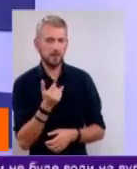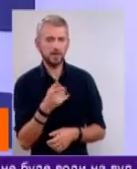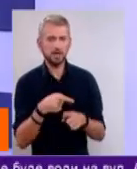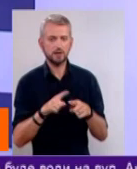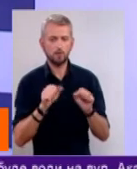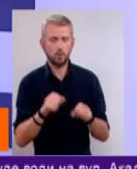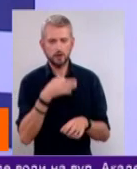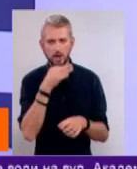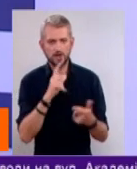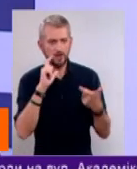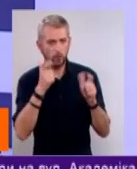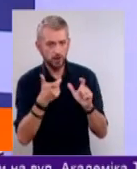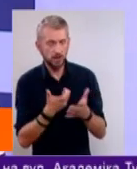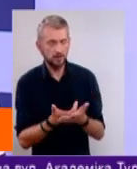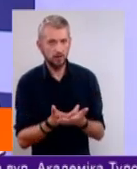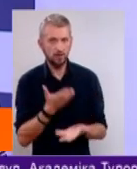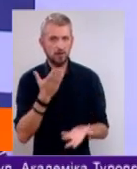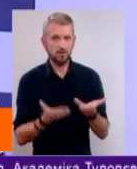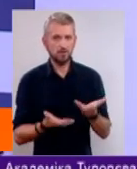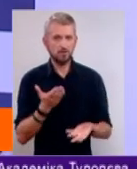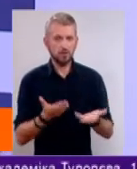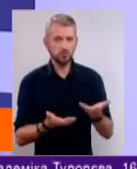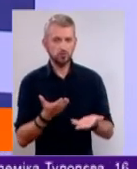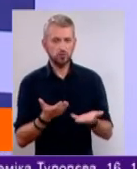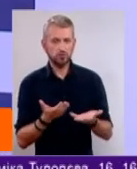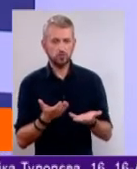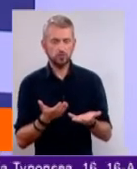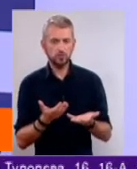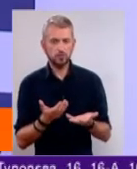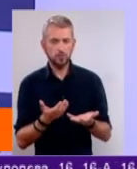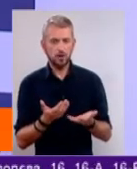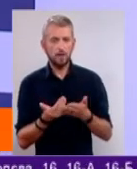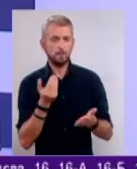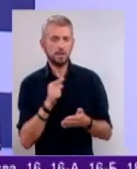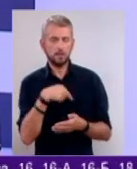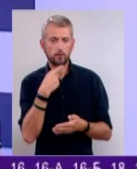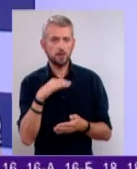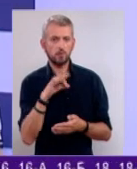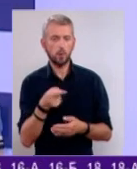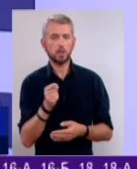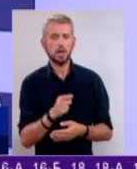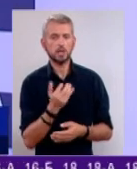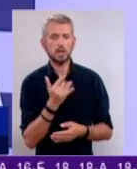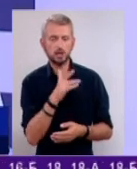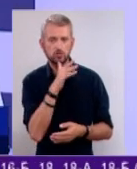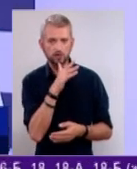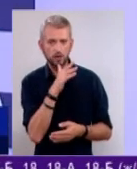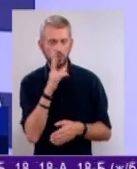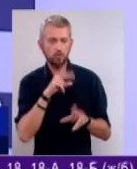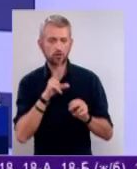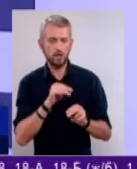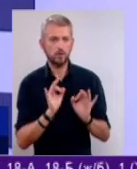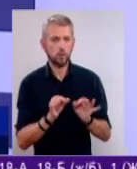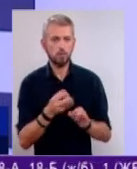сказати, відволіктись, не відволіктись. От якщо у нас перед тим йшла мова про те, скільки часу вважається